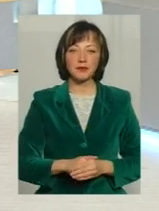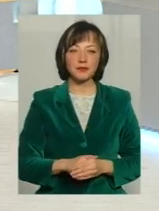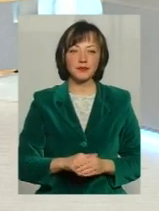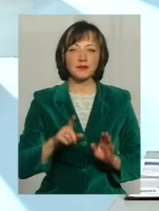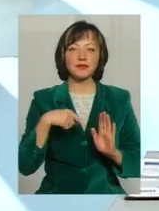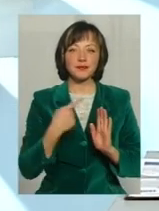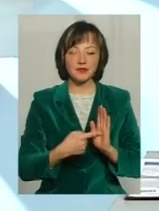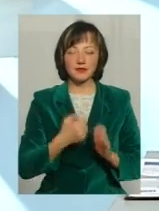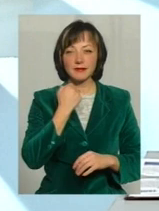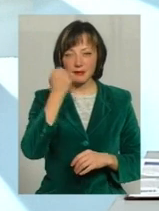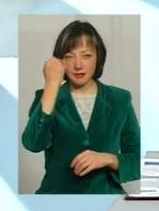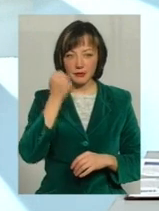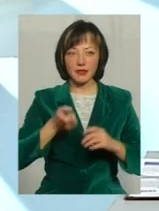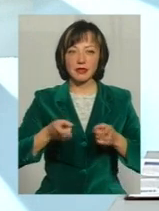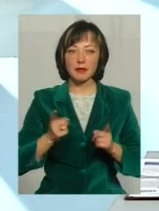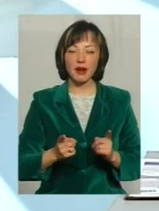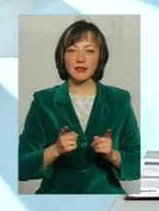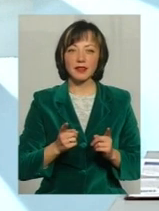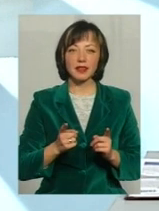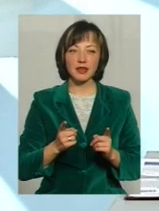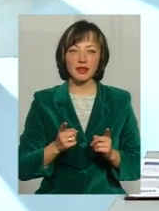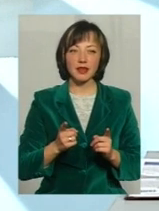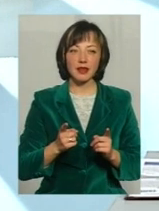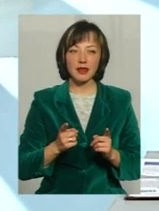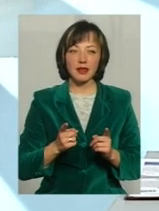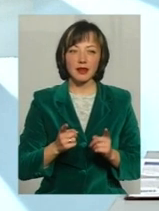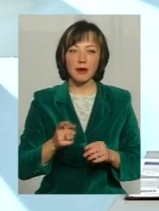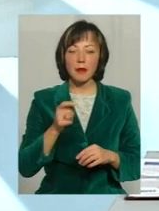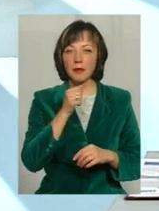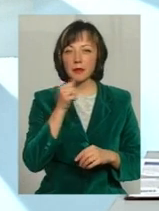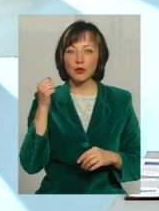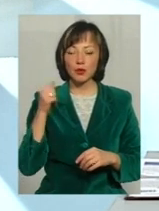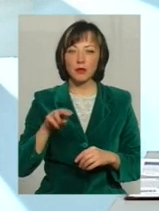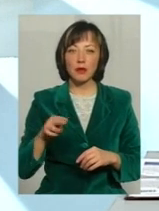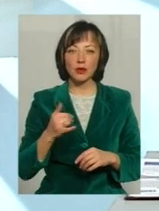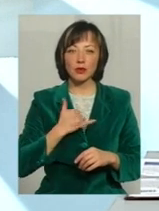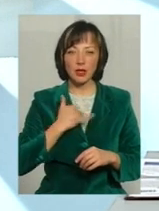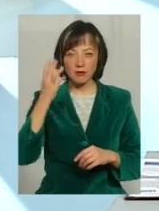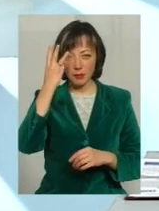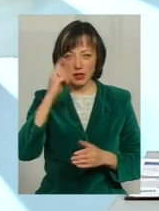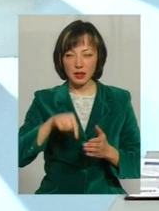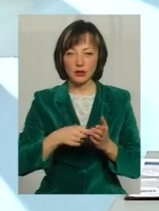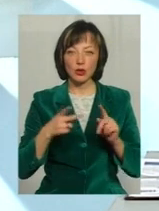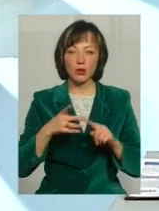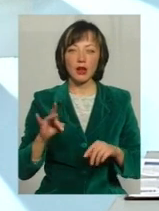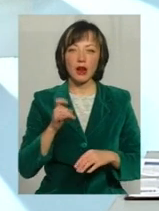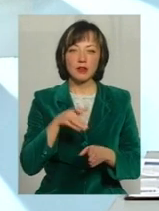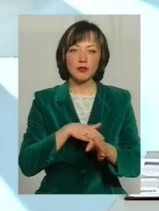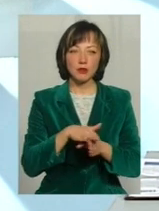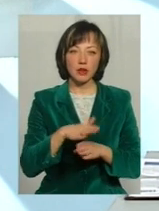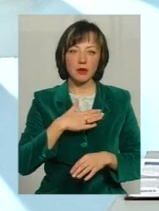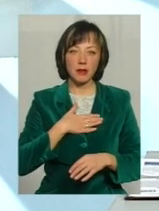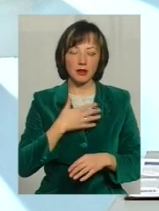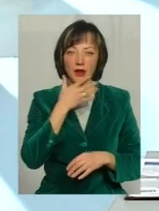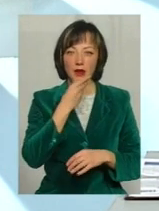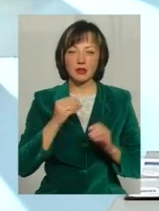дякую за питання Тому що, насправді, дійсно, дуже емоції ще свіжі Тому що лише минулої п'ятниці у нас в Мельницькому вже вдруге відбувся, як на мене,